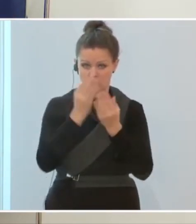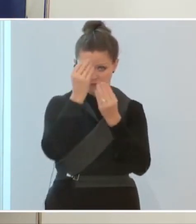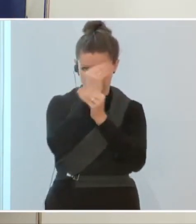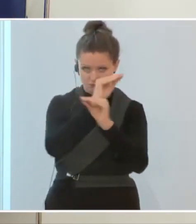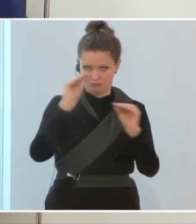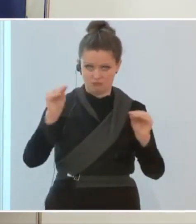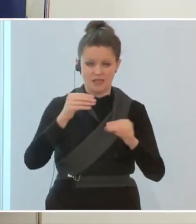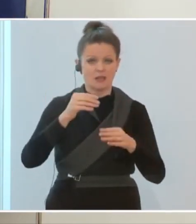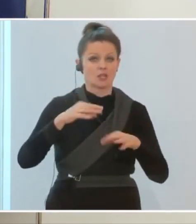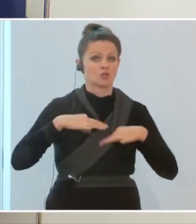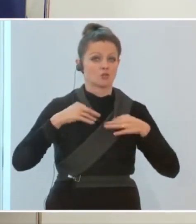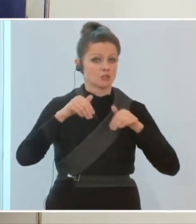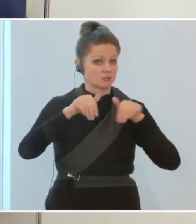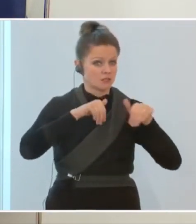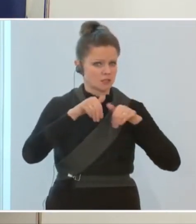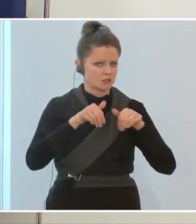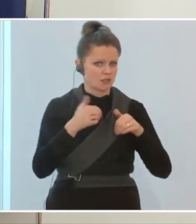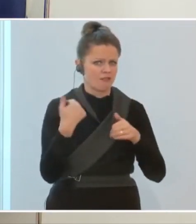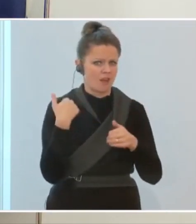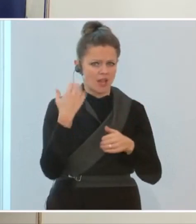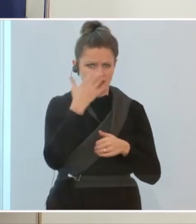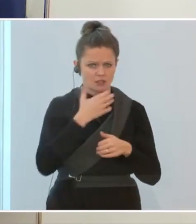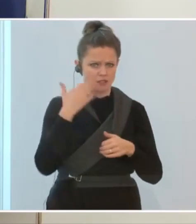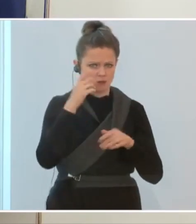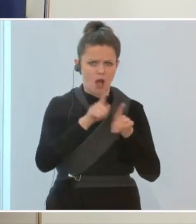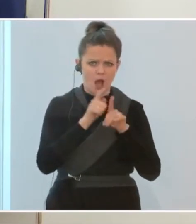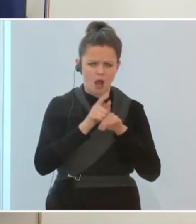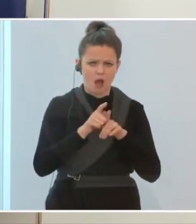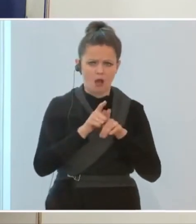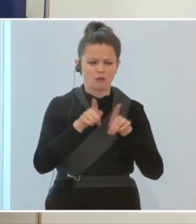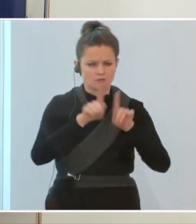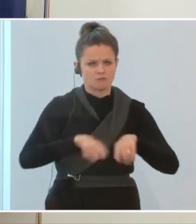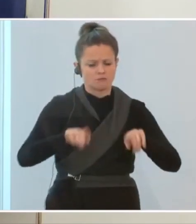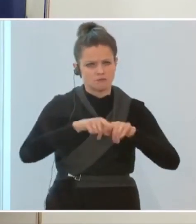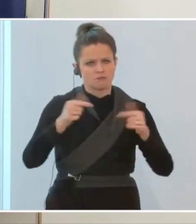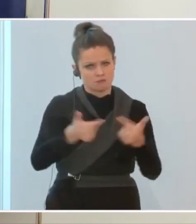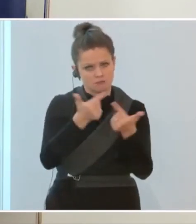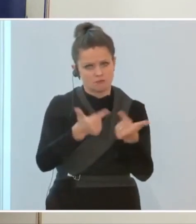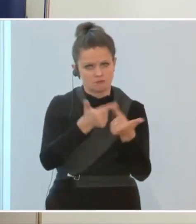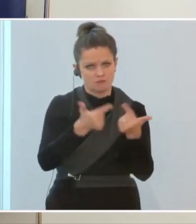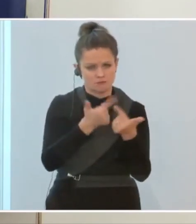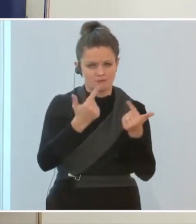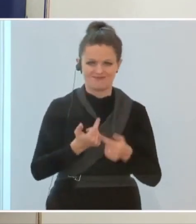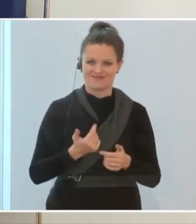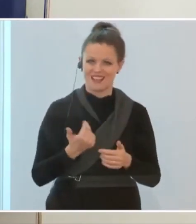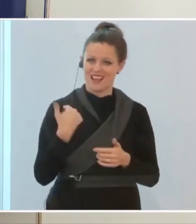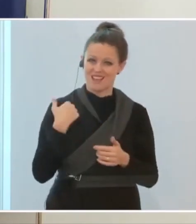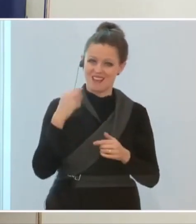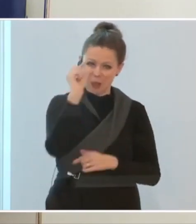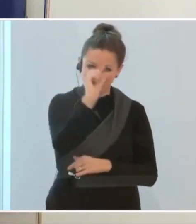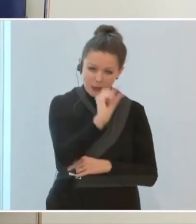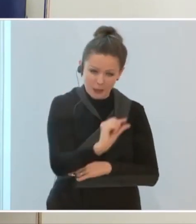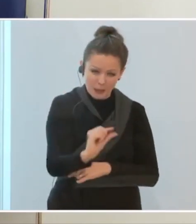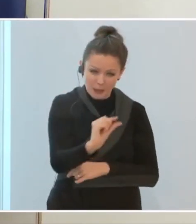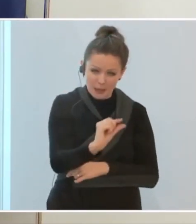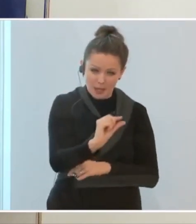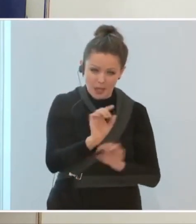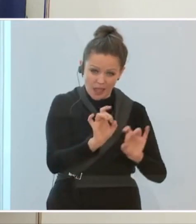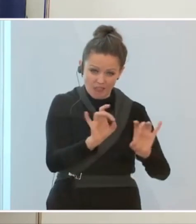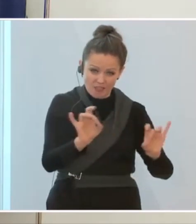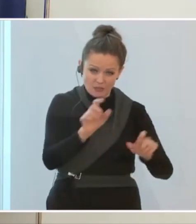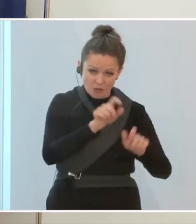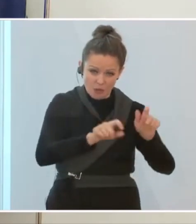Gesundheitsminister hat es, meiner Erinnerung nach, im September auch immer wieder ausgeführt. Wir waren auf einem ganz niedrigen Niveau der